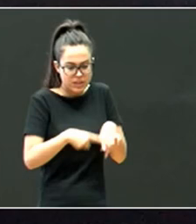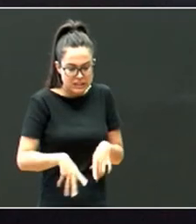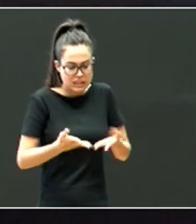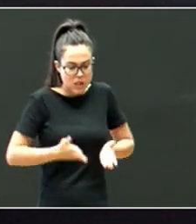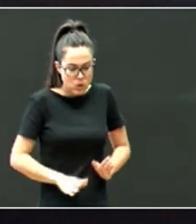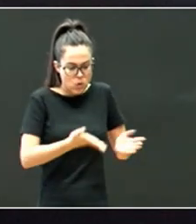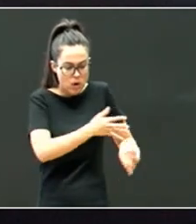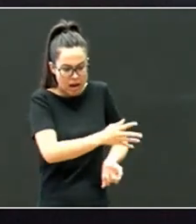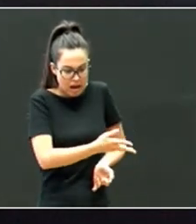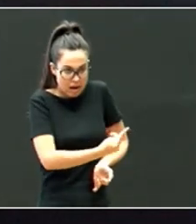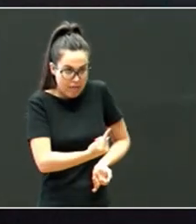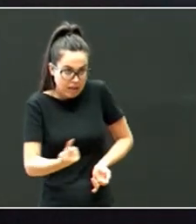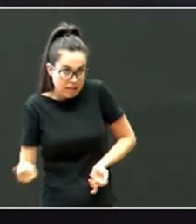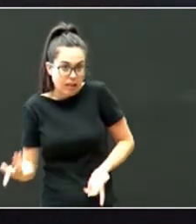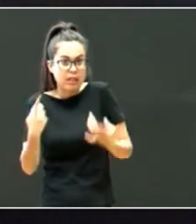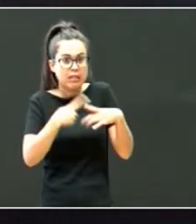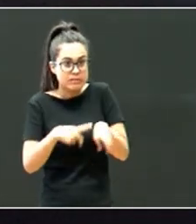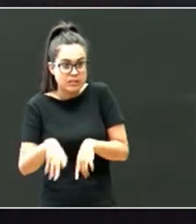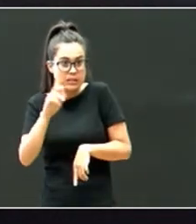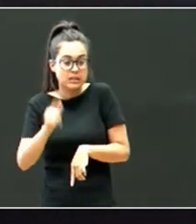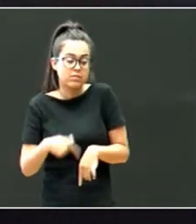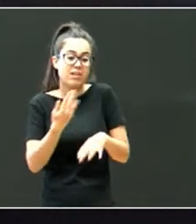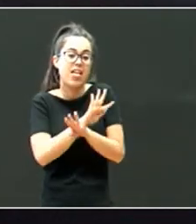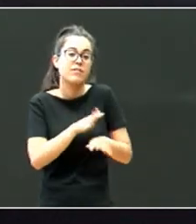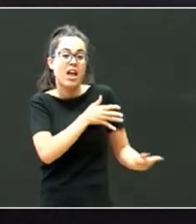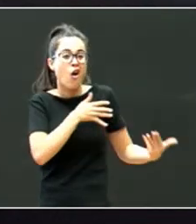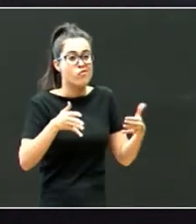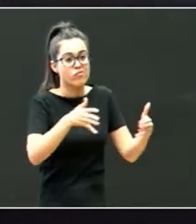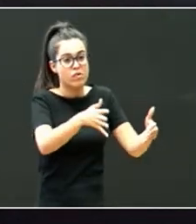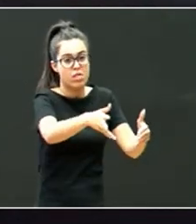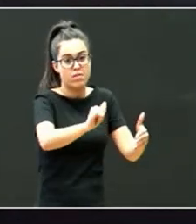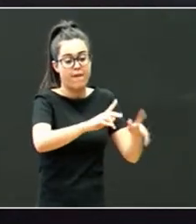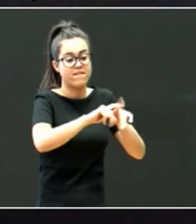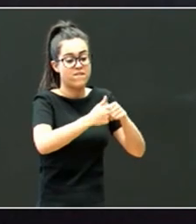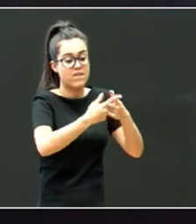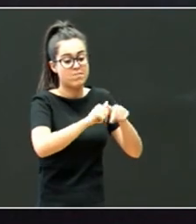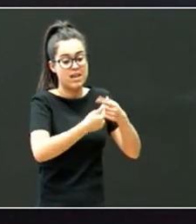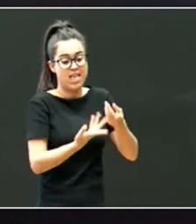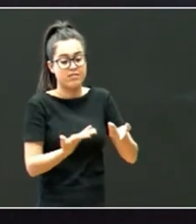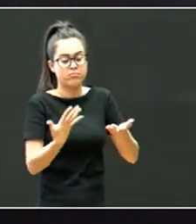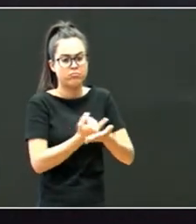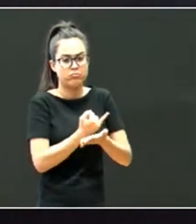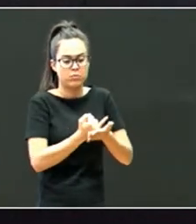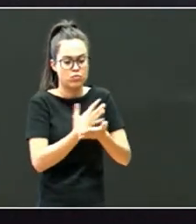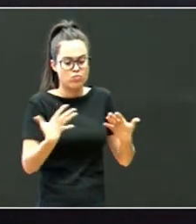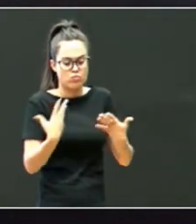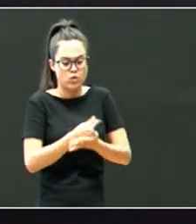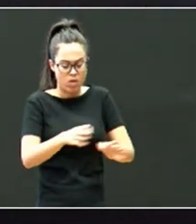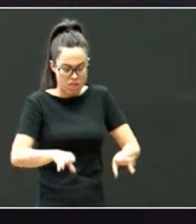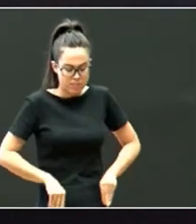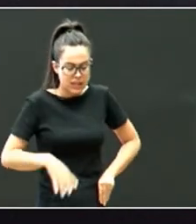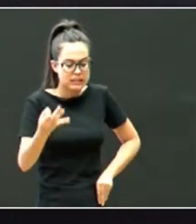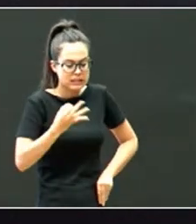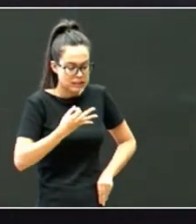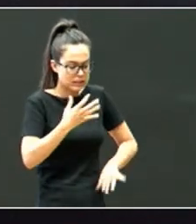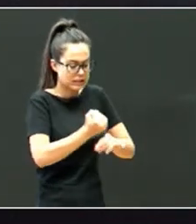eta horretarako, horintabide batzuk, ba daude, familia motak guzti hoien barne, onartzea, lantzea,